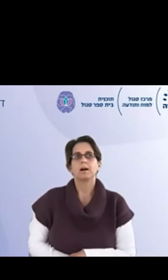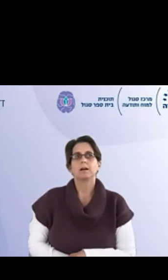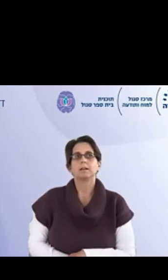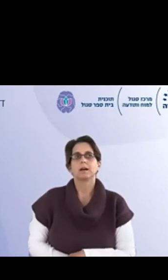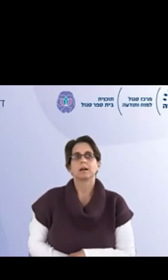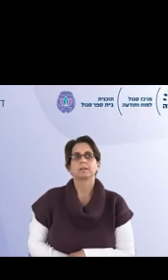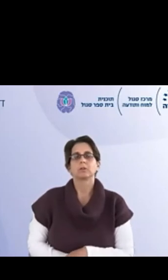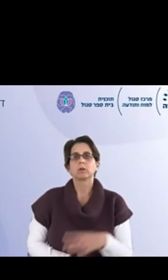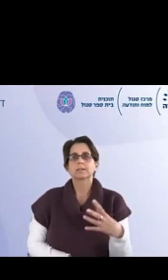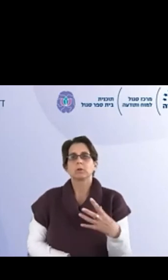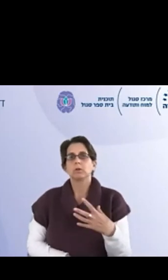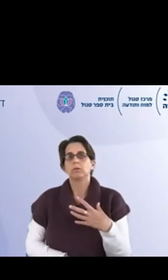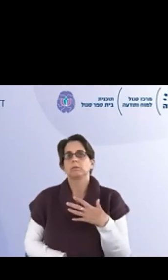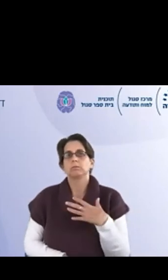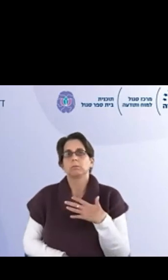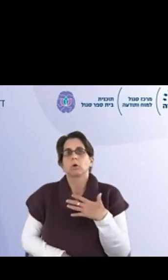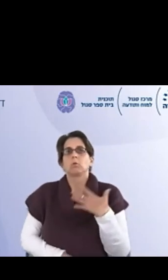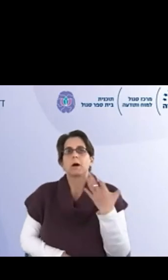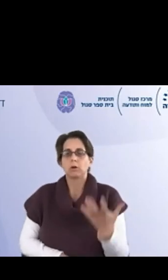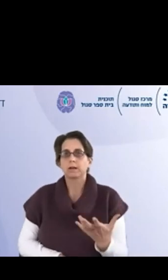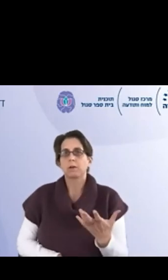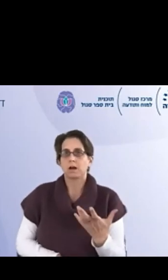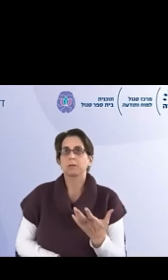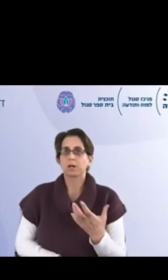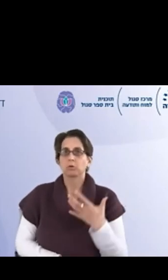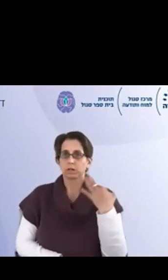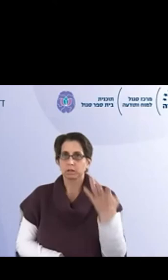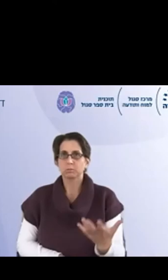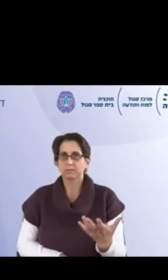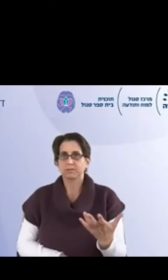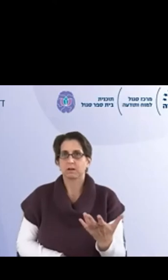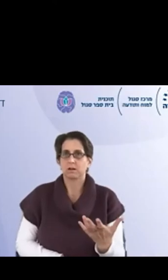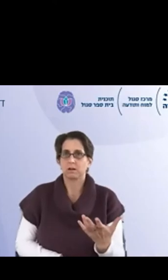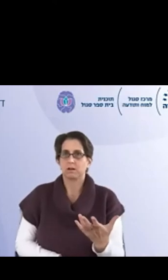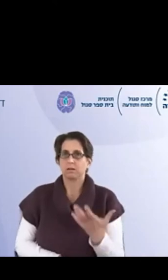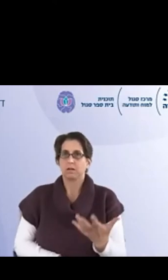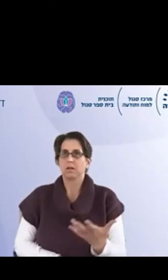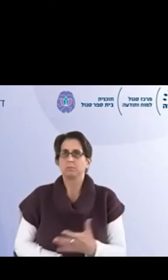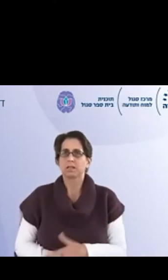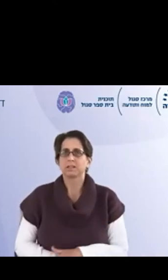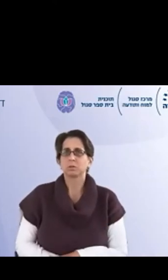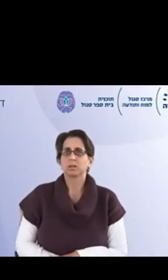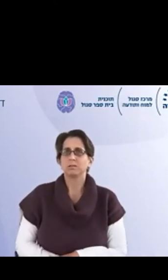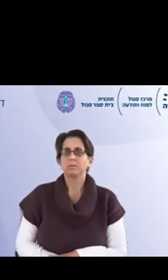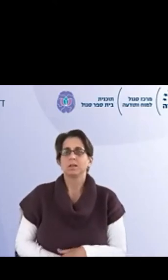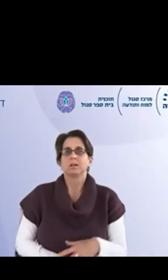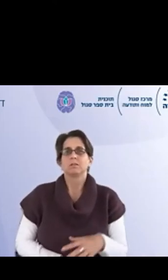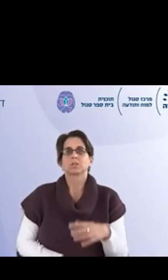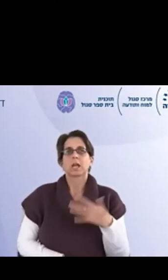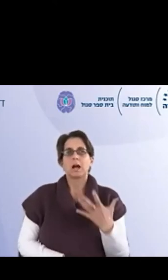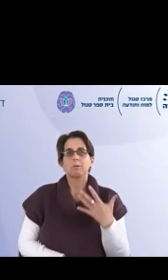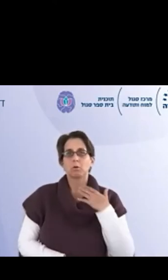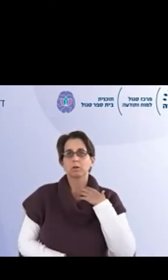התרגול עצמו מחובר אולי גם לערכים החינוכיים שבספר ככה מקדם אותם